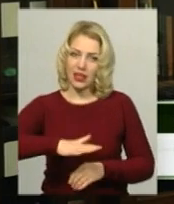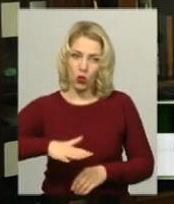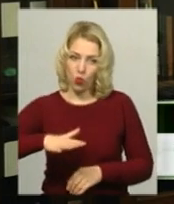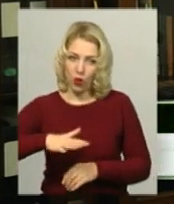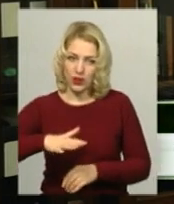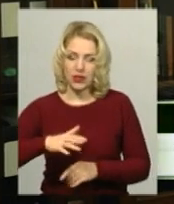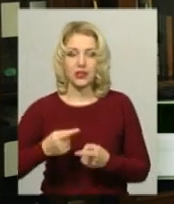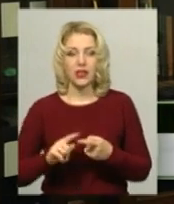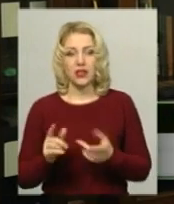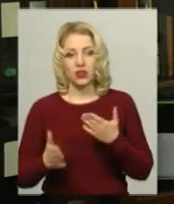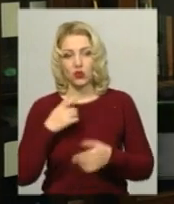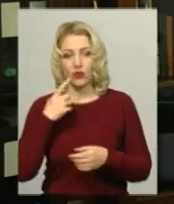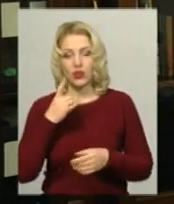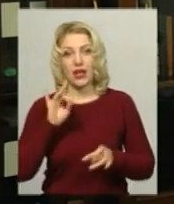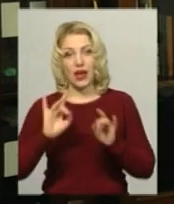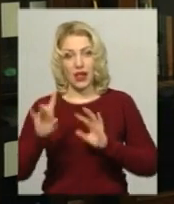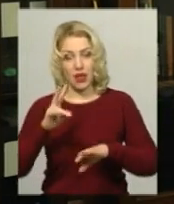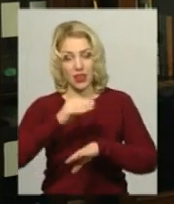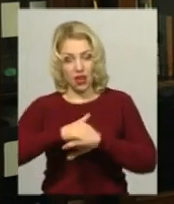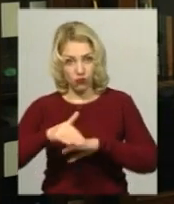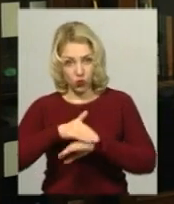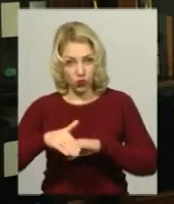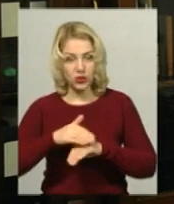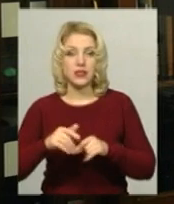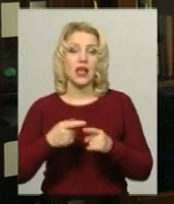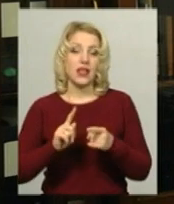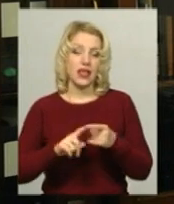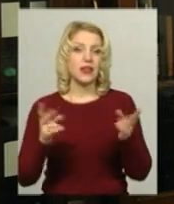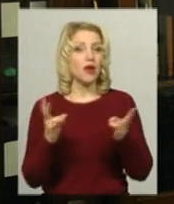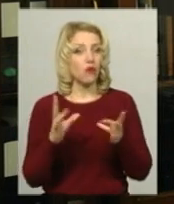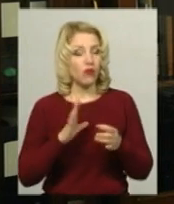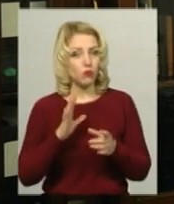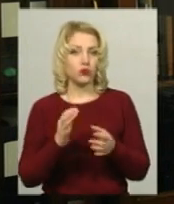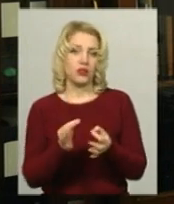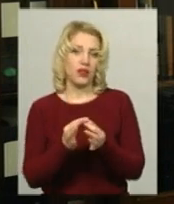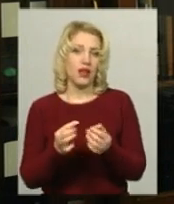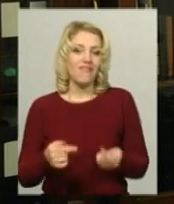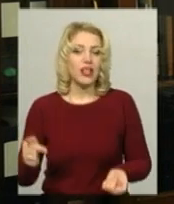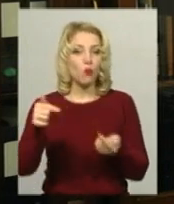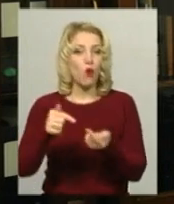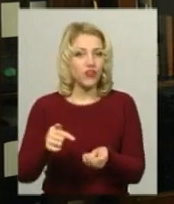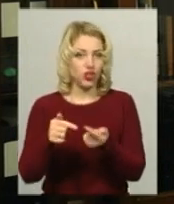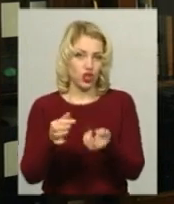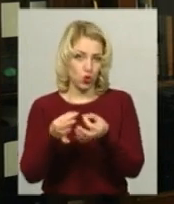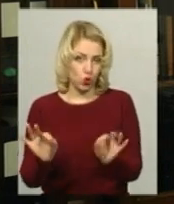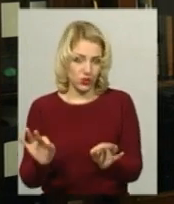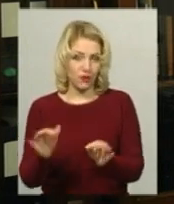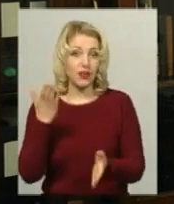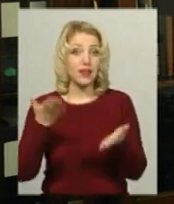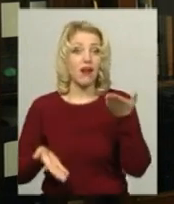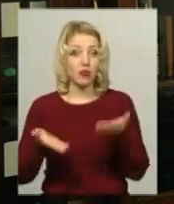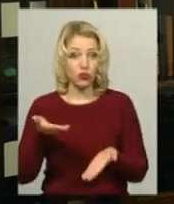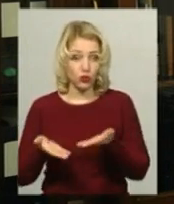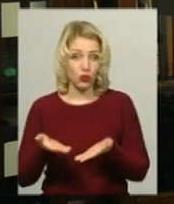подібне. Що ми говоримо, реклами на вулиці, звичайно, що на неї має бути відповідний дозвіл. І якщо